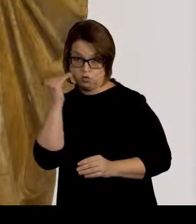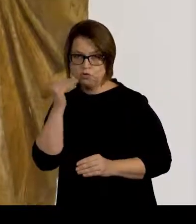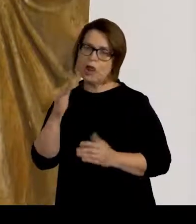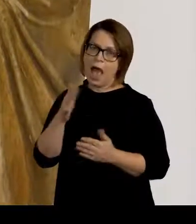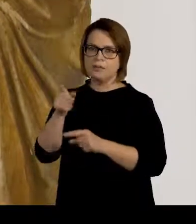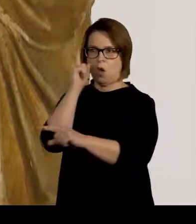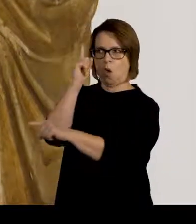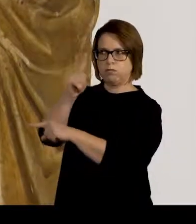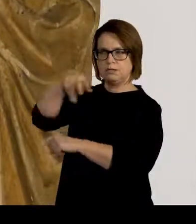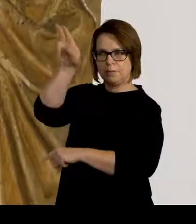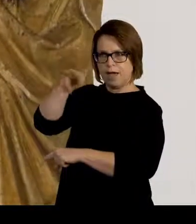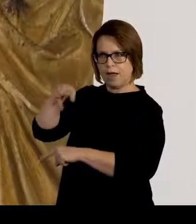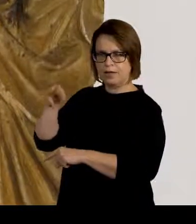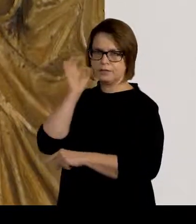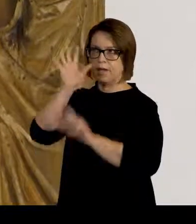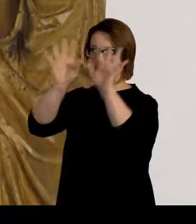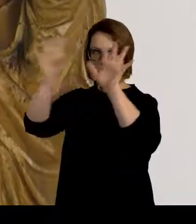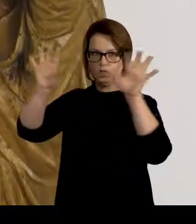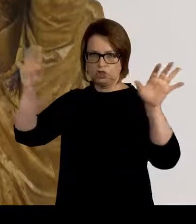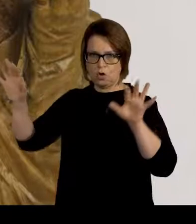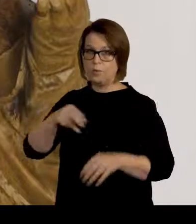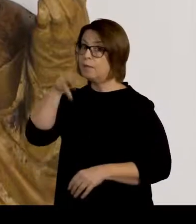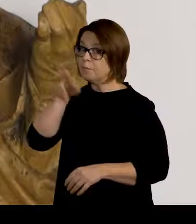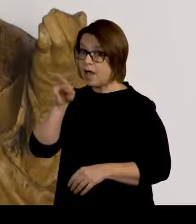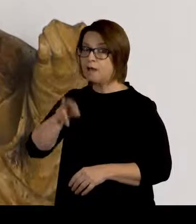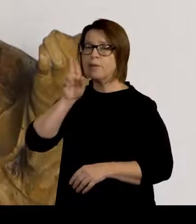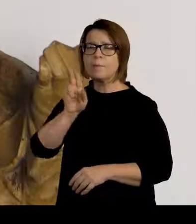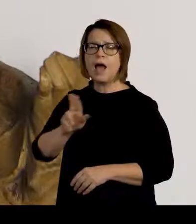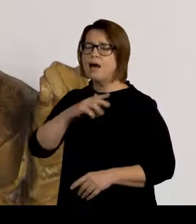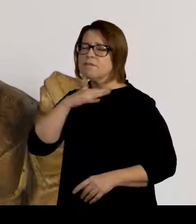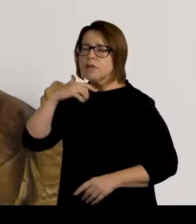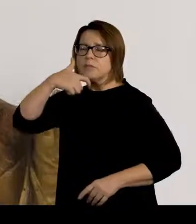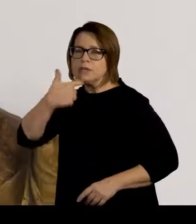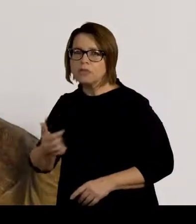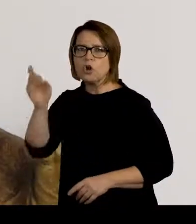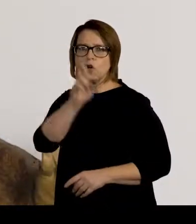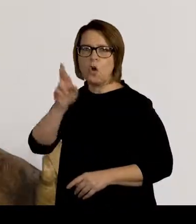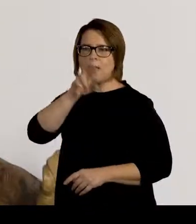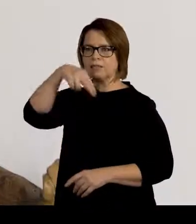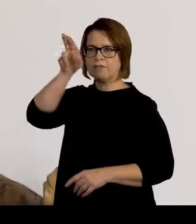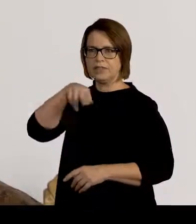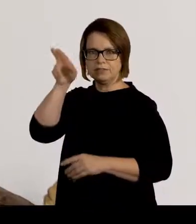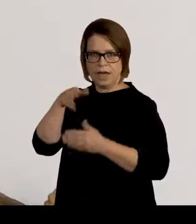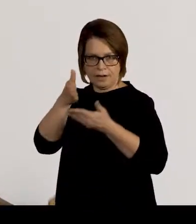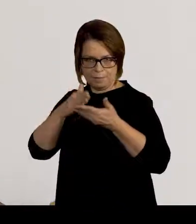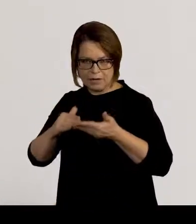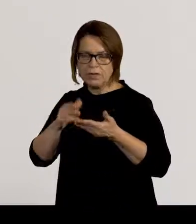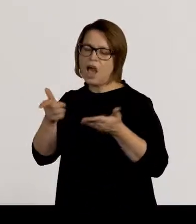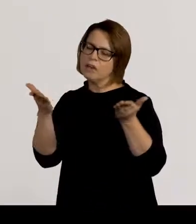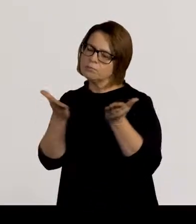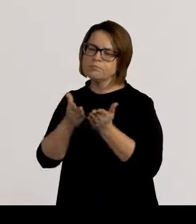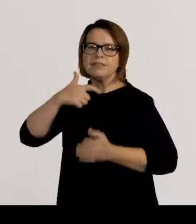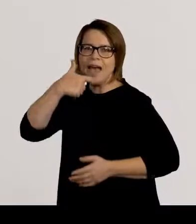pravdepodobne objednávateľov maliarskej výzdoby. Maliba nesie ešte neskoro románske výtvarné prvky a patrí medzi